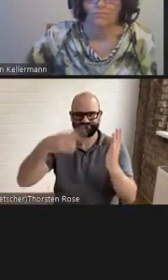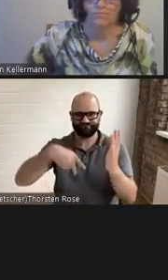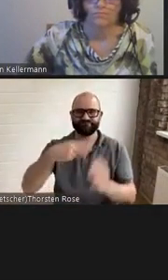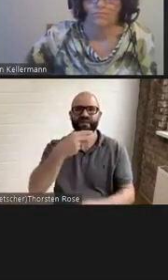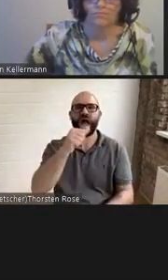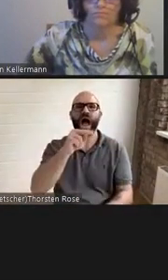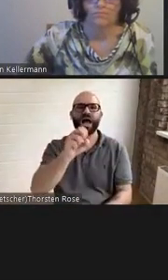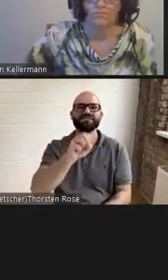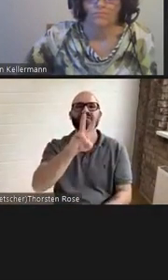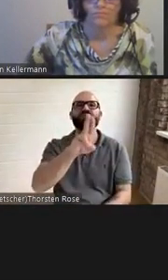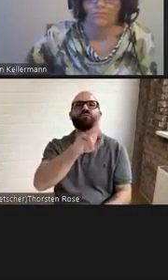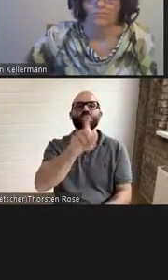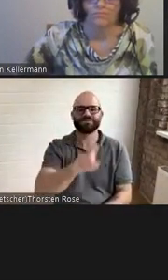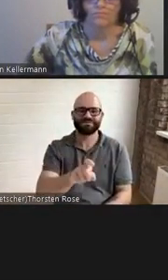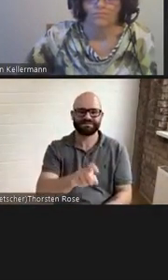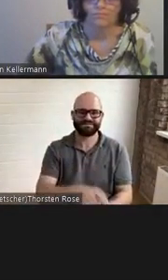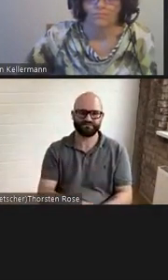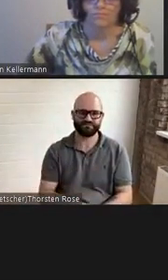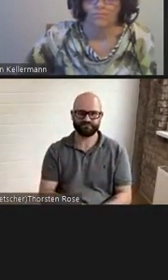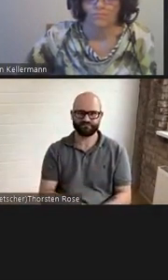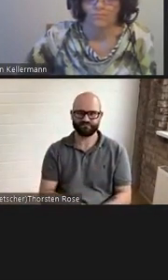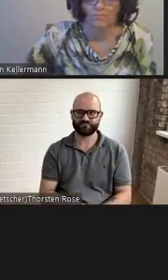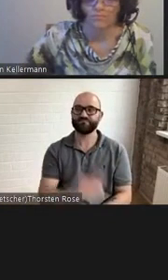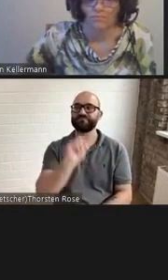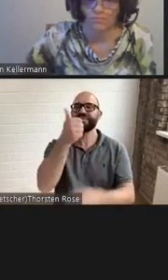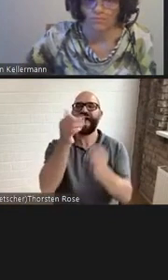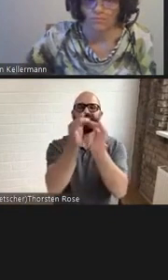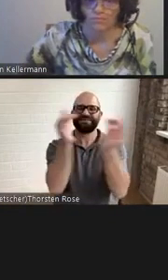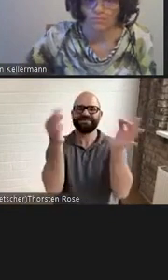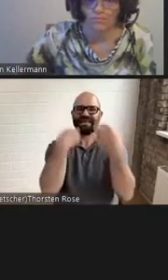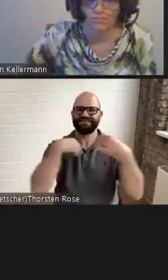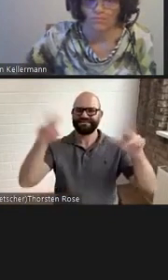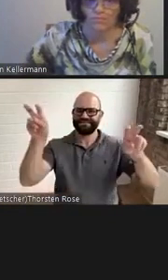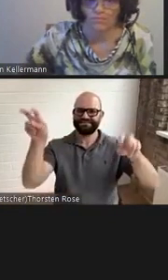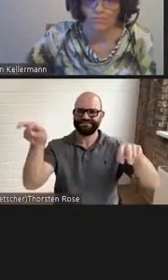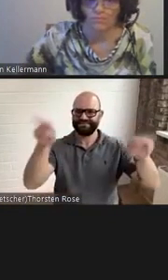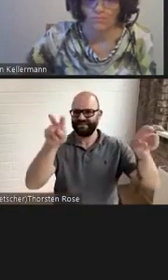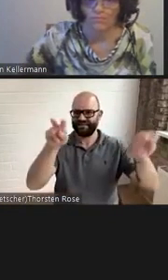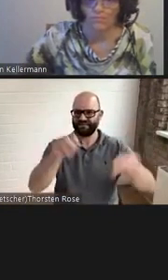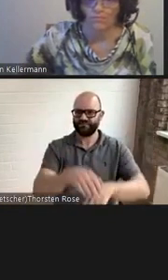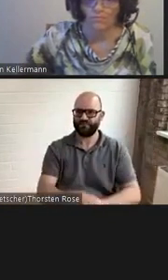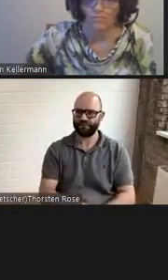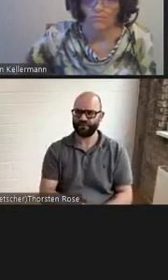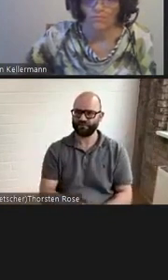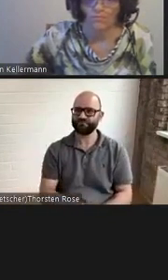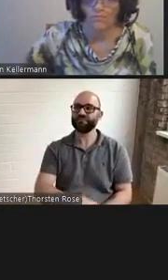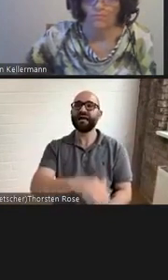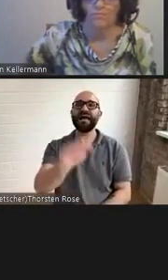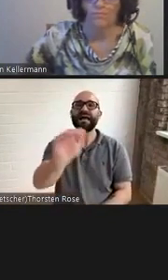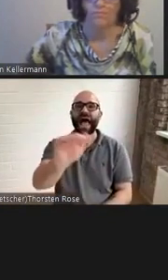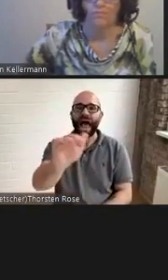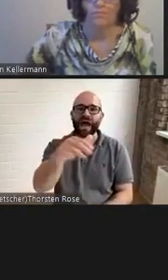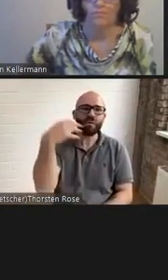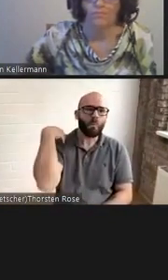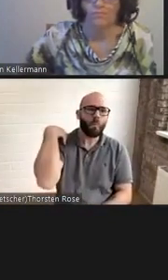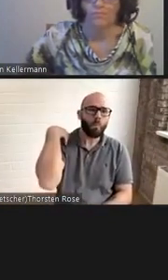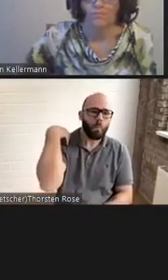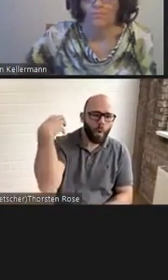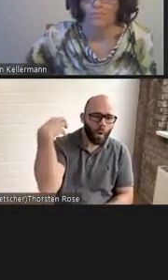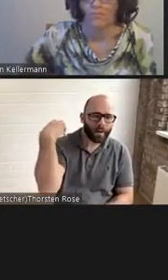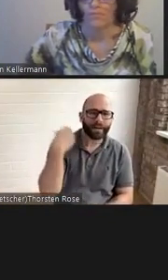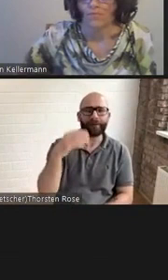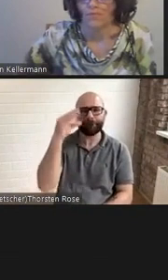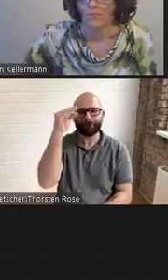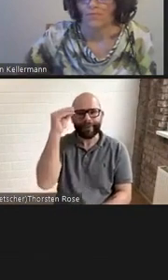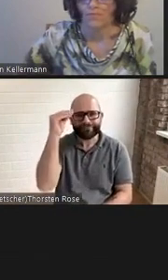Ich zitiere nur den ersten Satz und kleines bucklinges Männchen verliebt